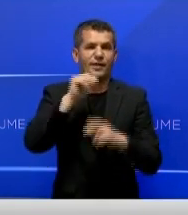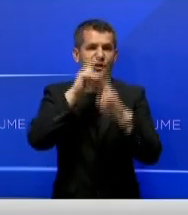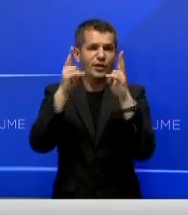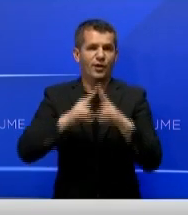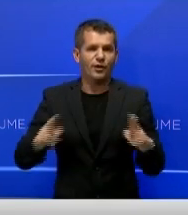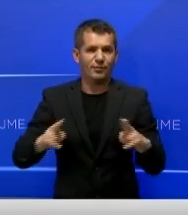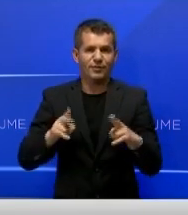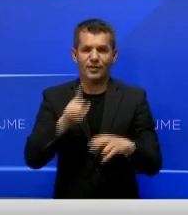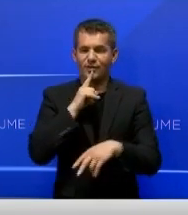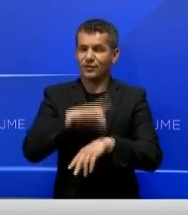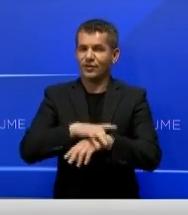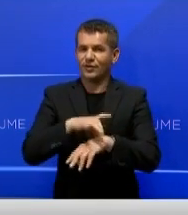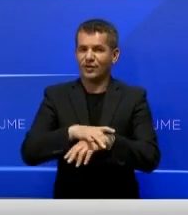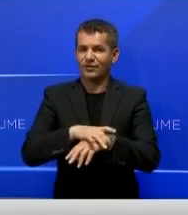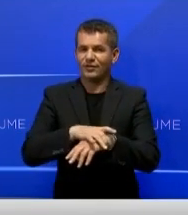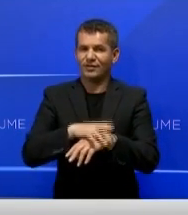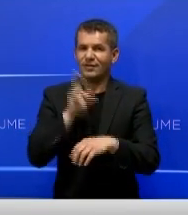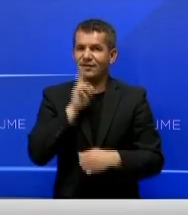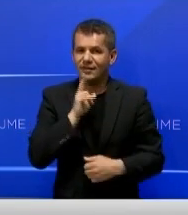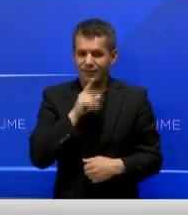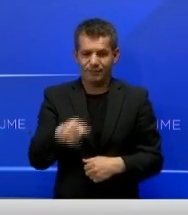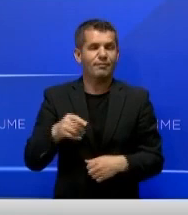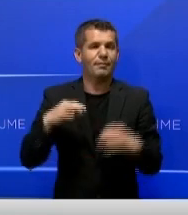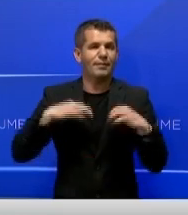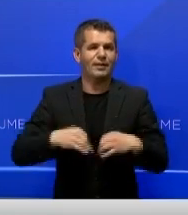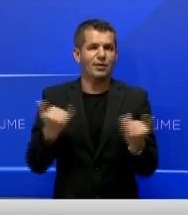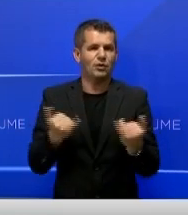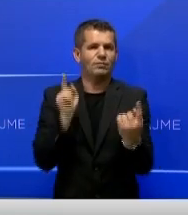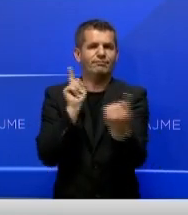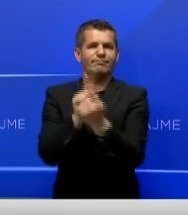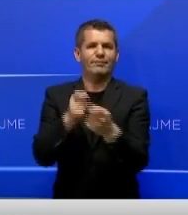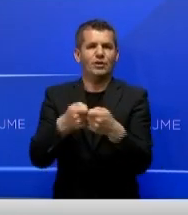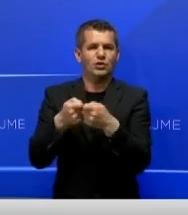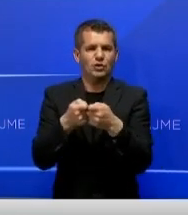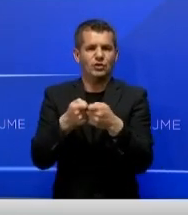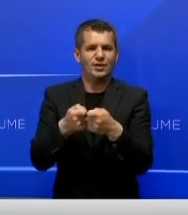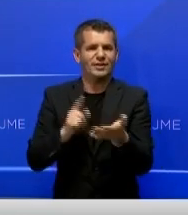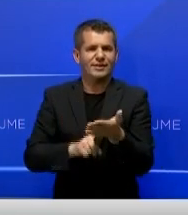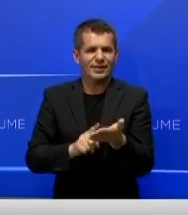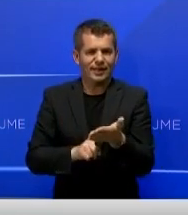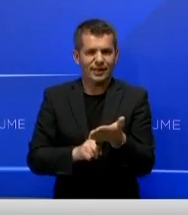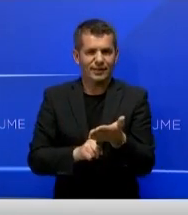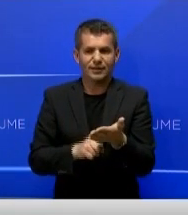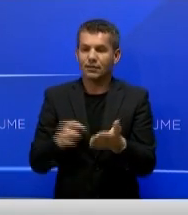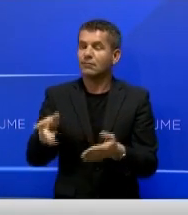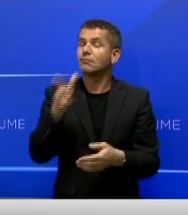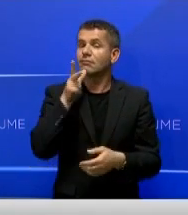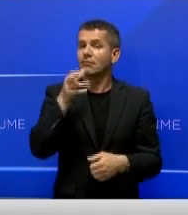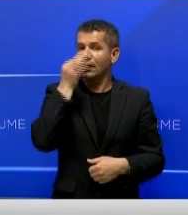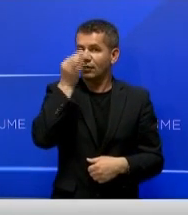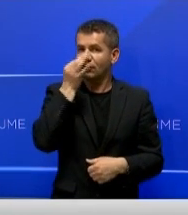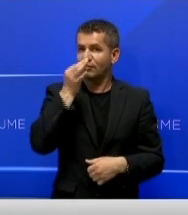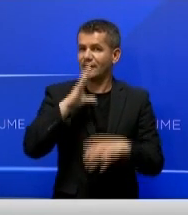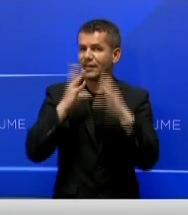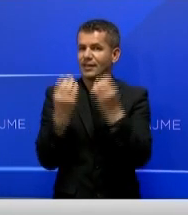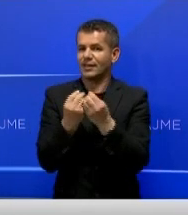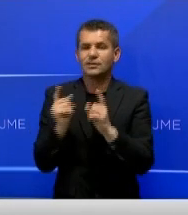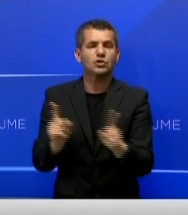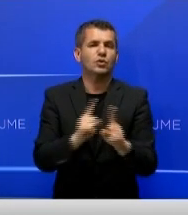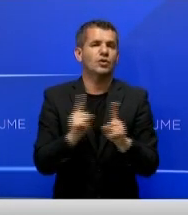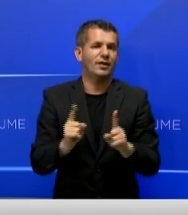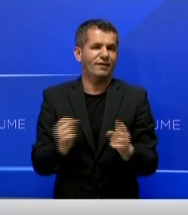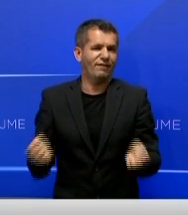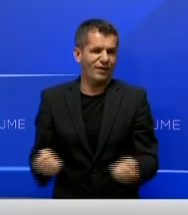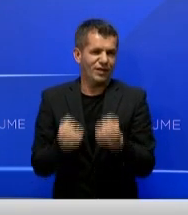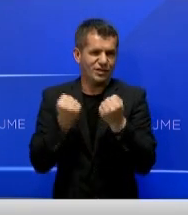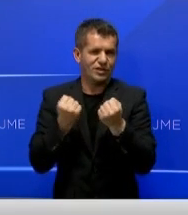të infermjerve, president Javjosa Osmani ka pritu një delegacion të shëqatës sindikale të tyre. Ata ka njoftuar të parën e vendit për situatën